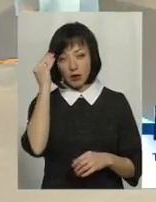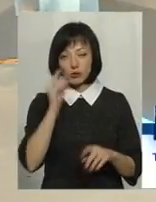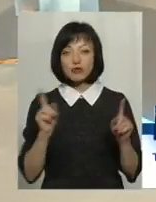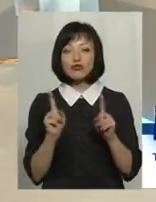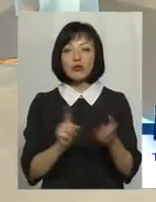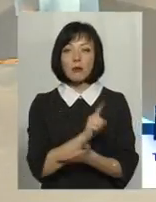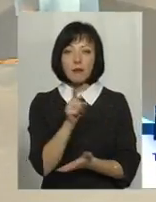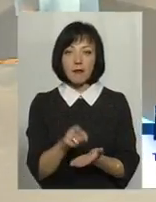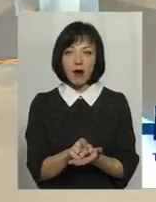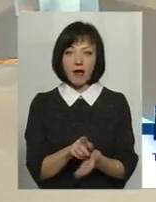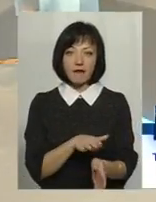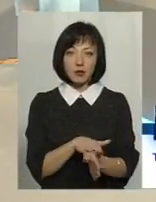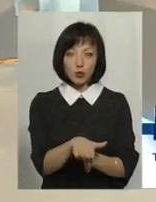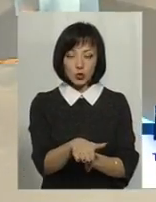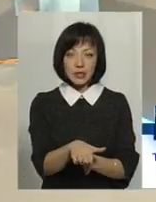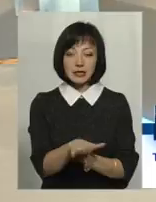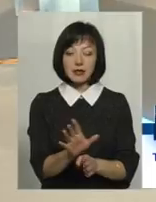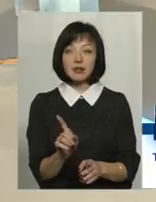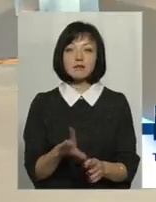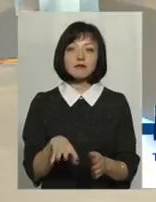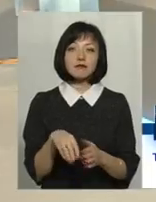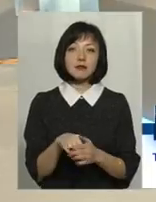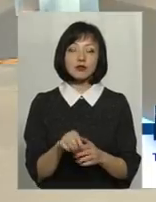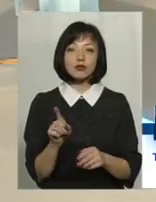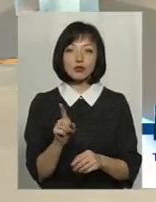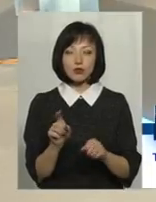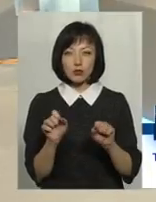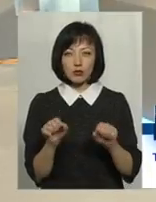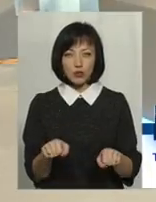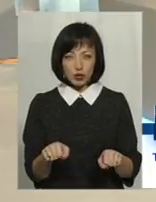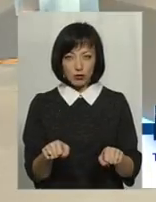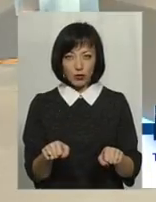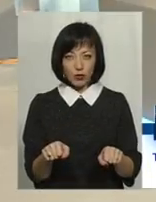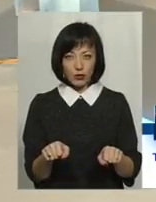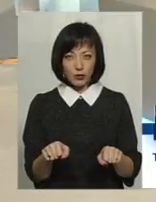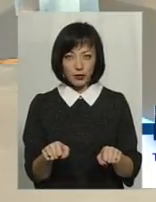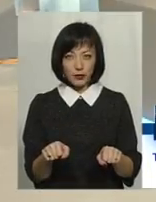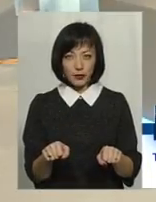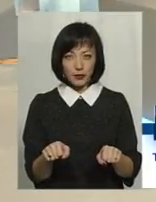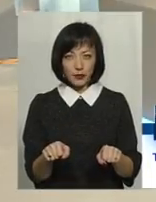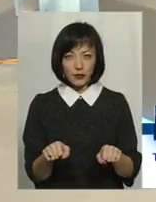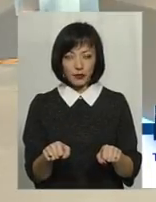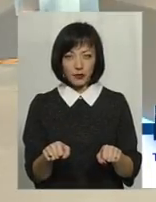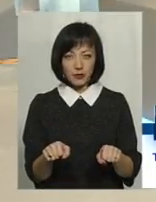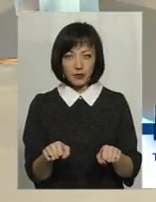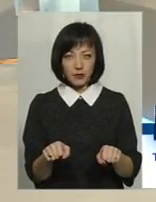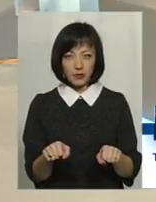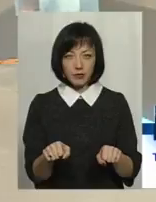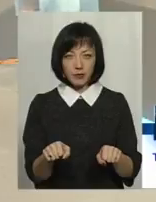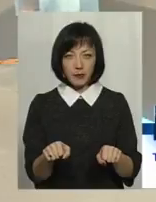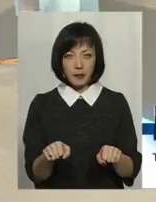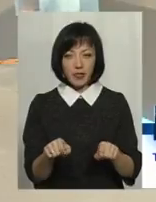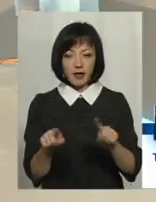відбутися і за рахунок чого ми зможемо все-таки вивести нашу